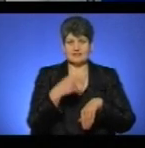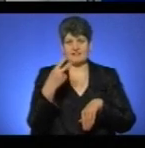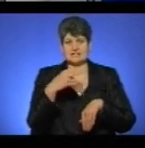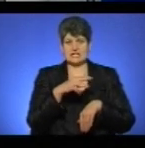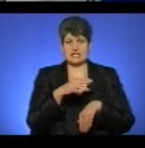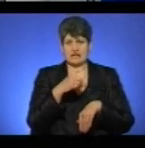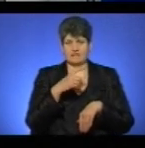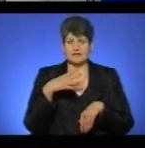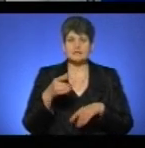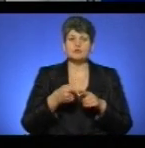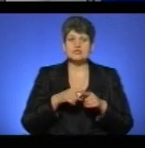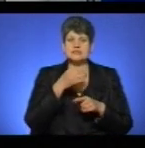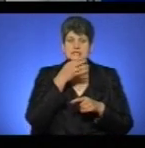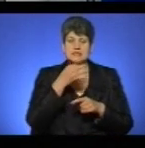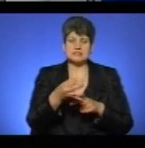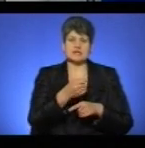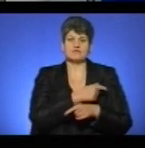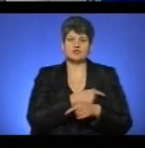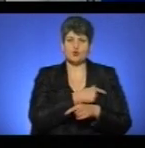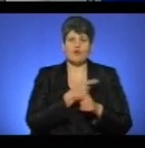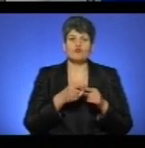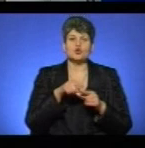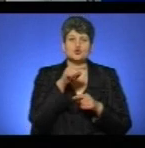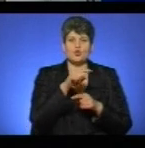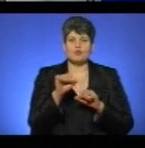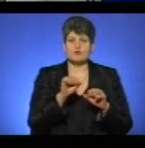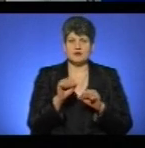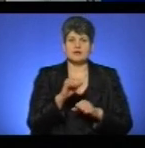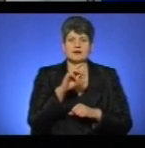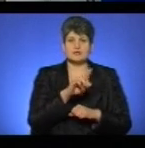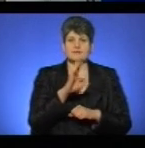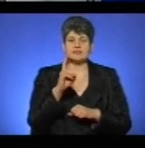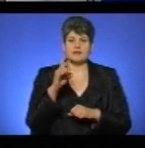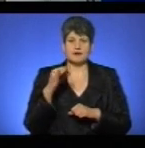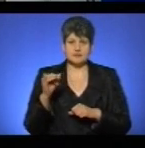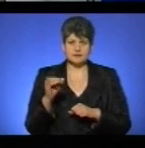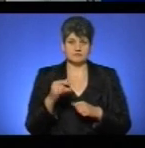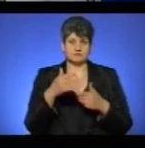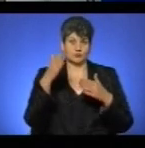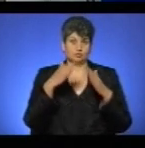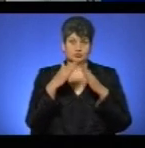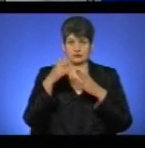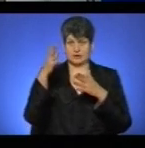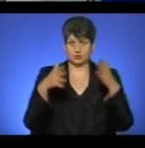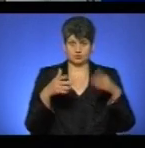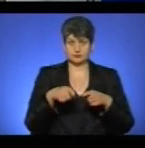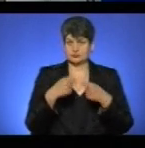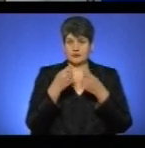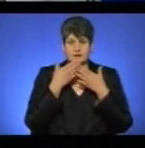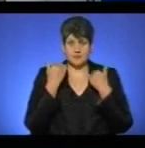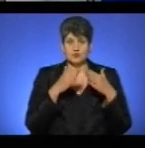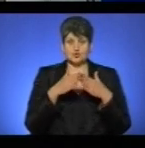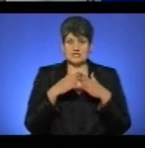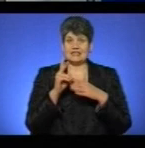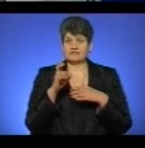хвилин. Про це нам повідомив оперативний черговий цього управління Ярослав Скалецький. Ззовні будинок не ушкоджений, сусідні квартири